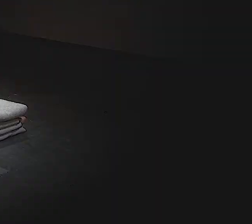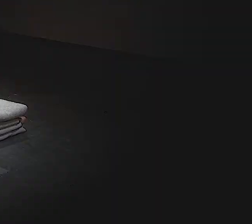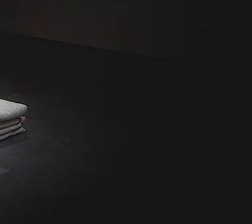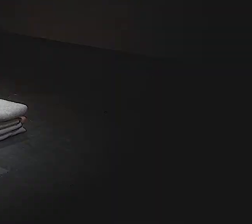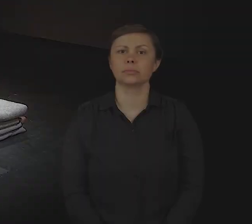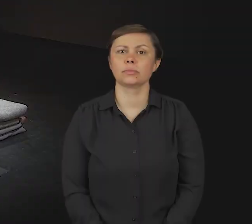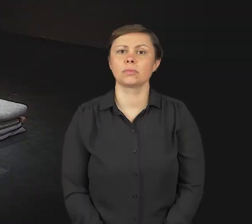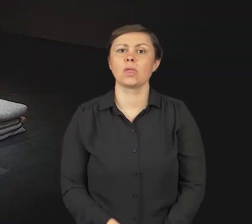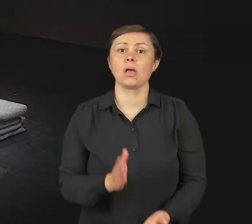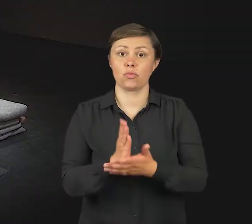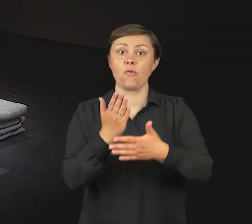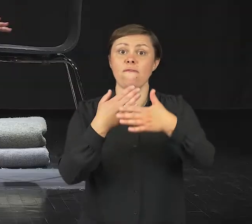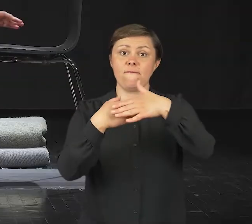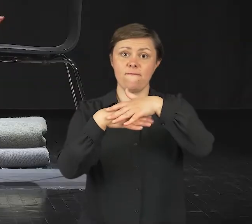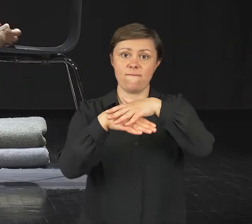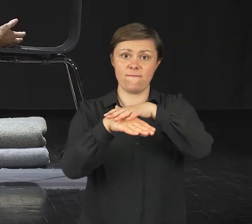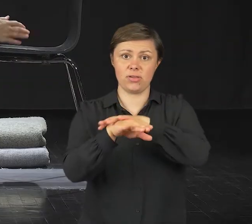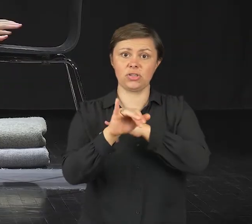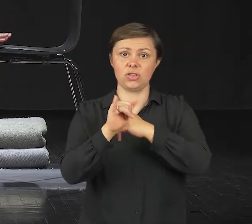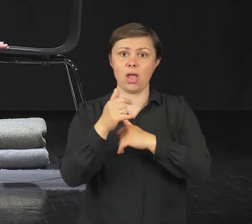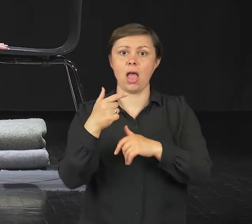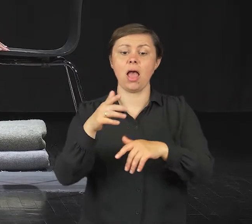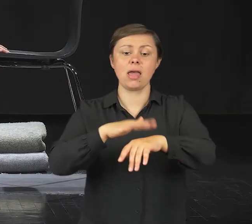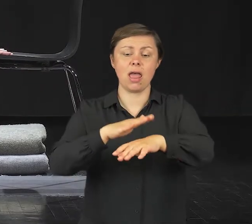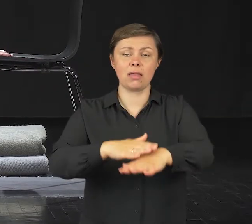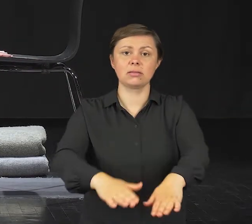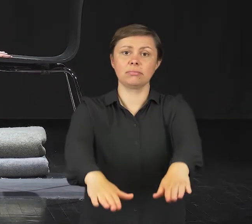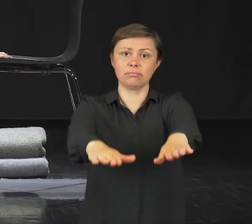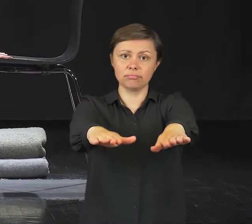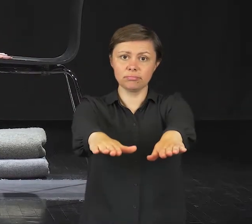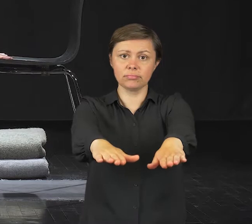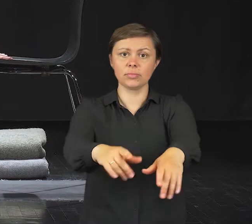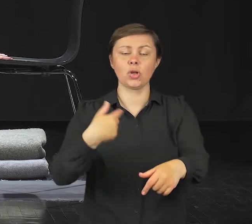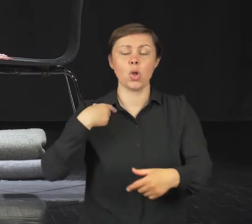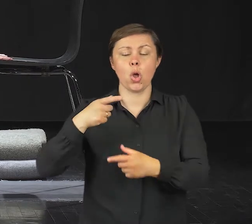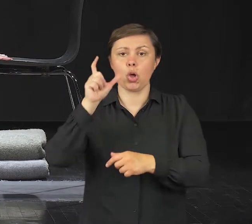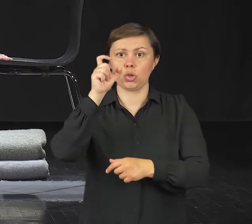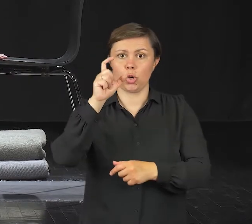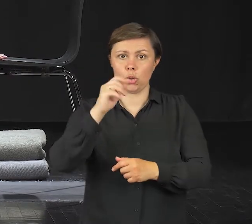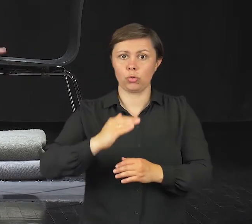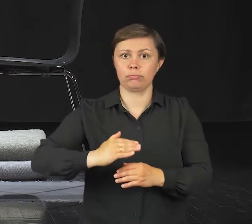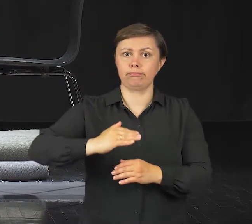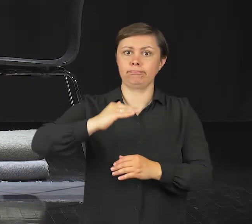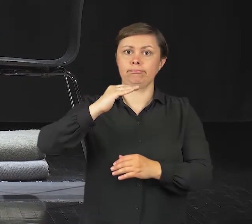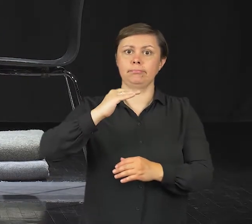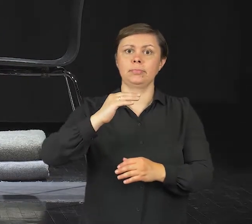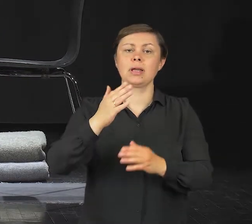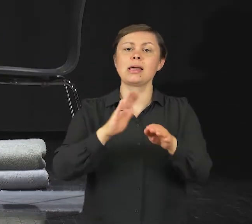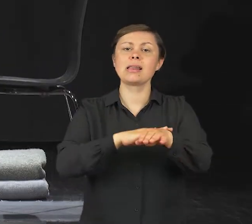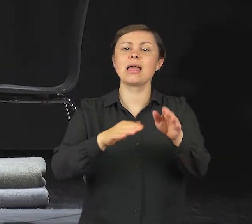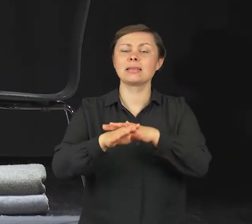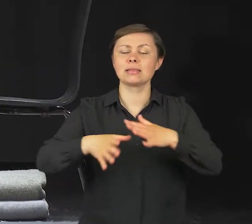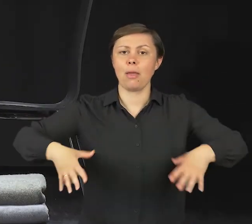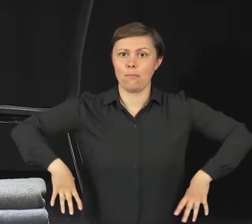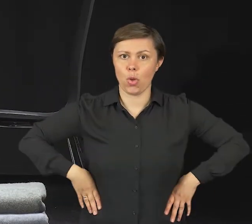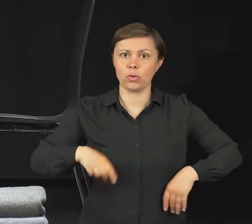W wyjście z pozycji popatrz. Prostujesz ręce, podnosisz do góry kręgosłup, ręce na biodra